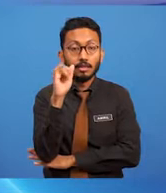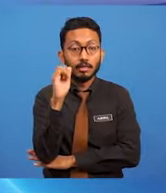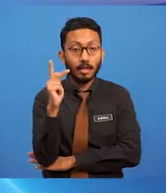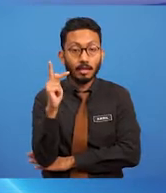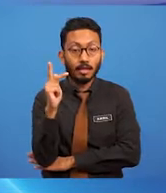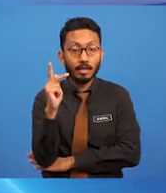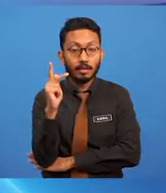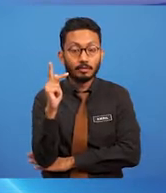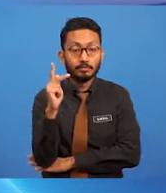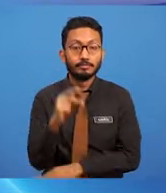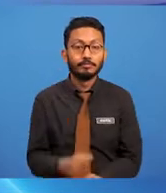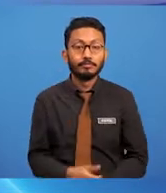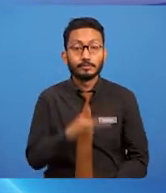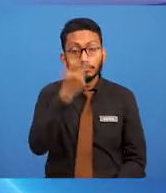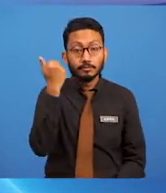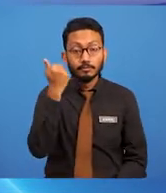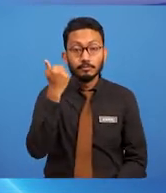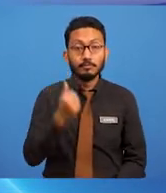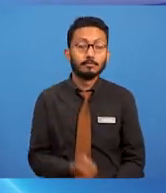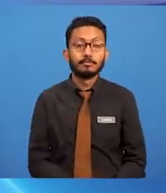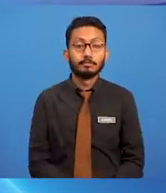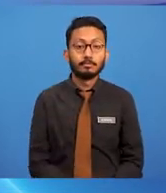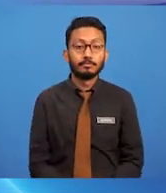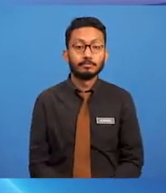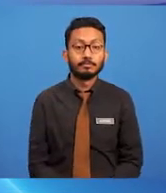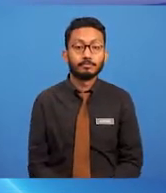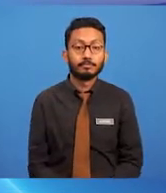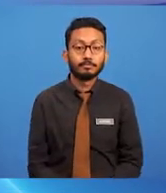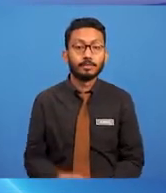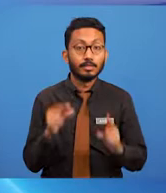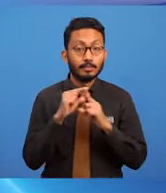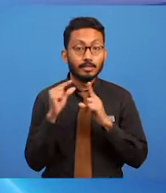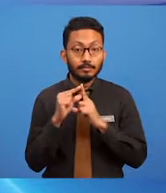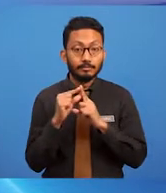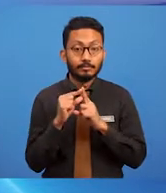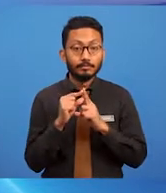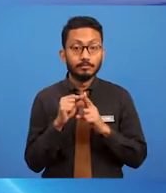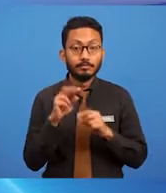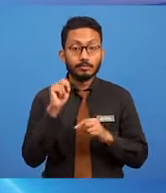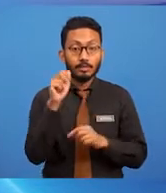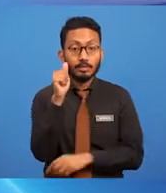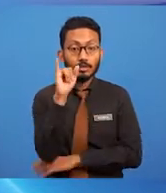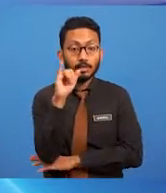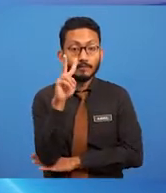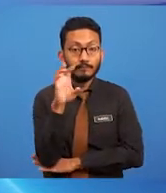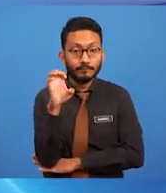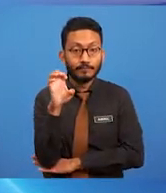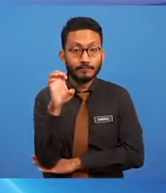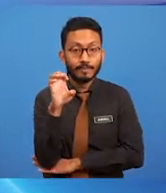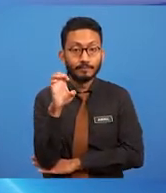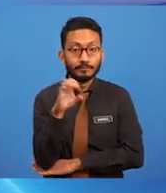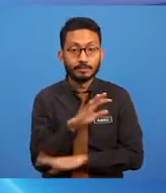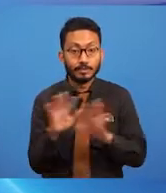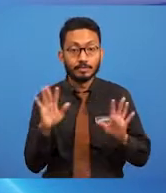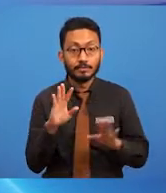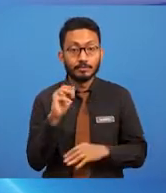Hal ini kerana perkataan naif itu sendiri membawa maksud tidak matang dan